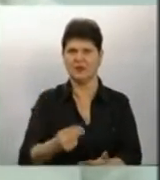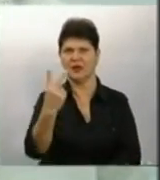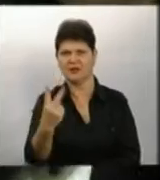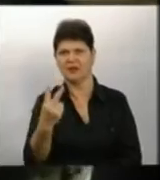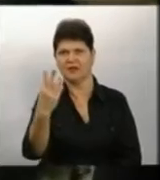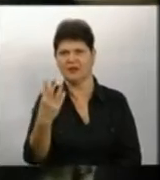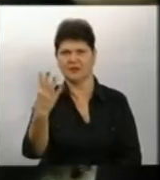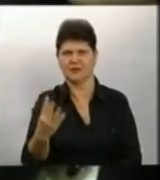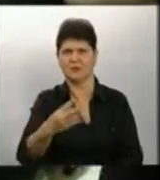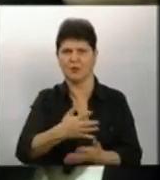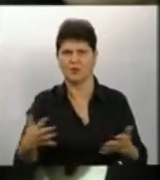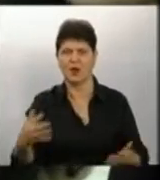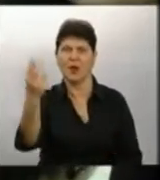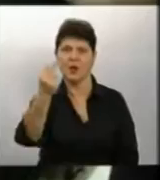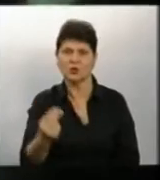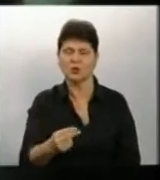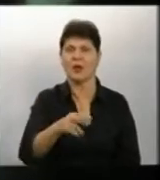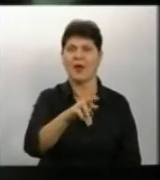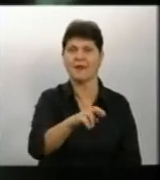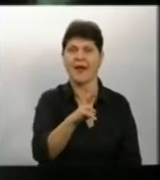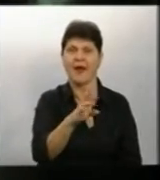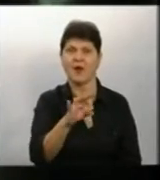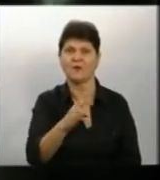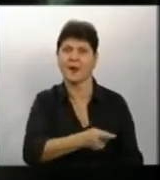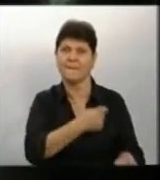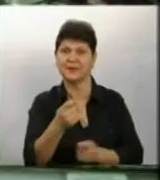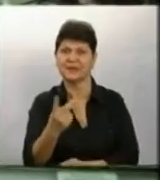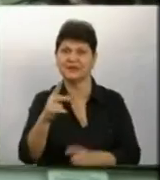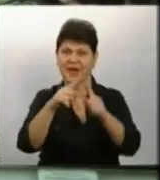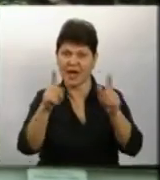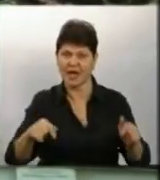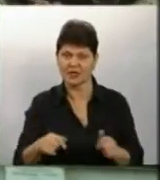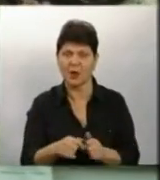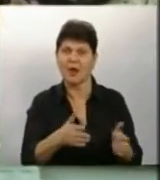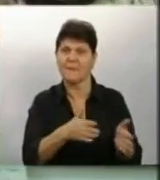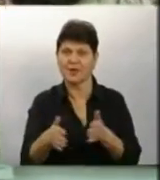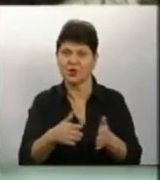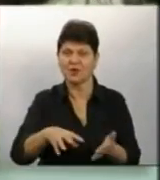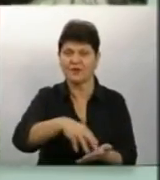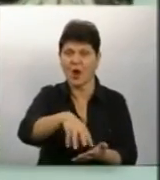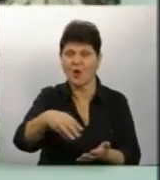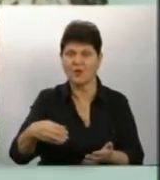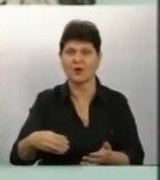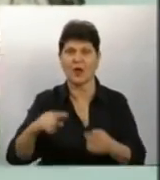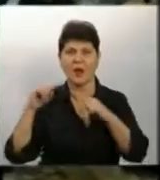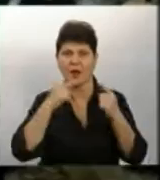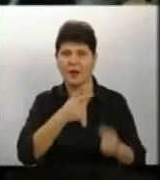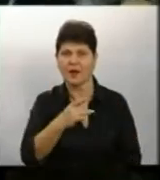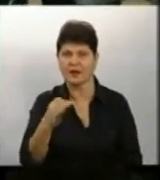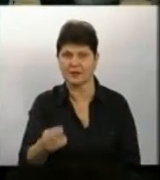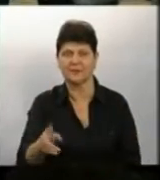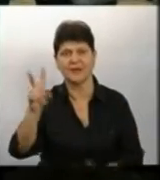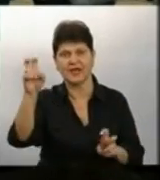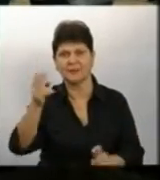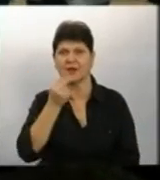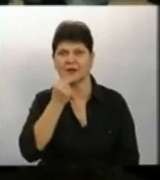більше Художниця Наталія Якурева на виставку принесла дві картини та приготувала овочі на грилі Тематика їжі